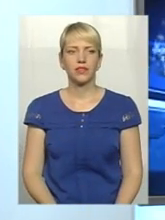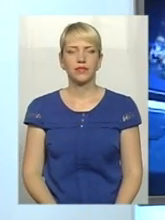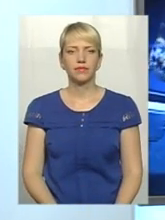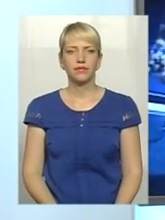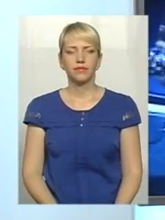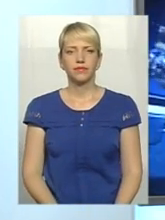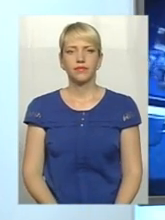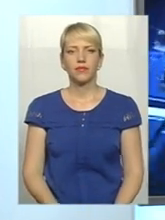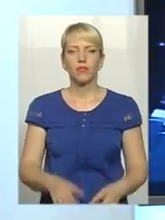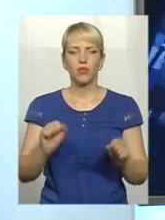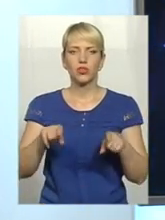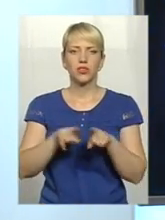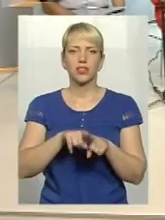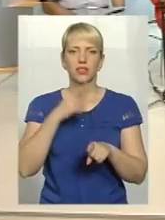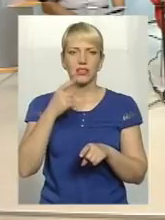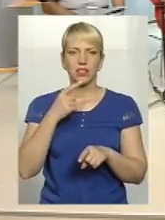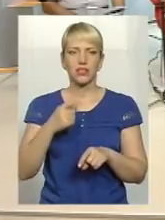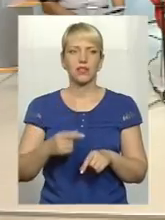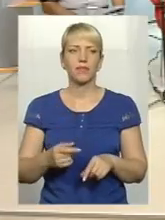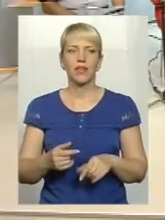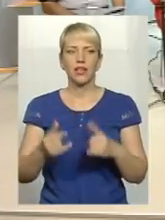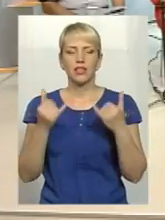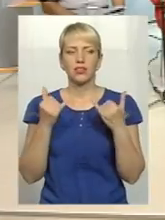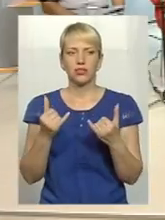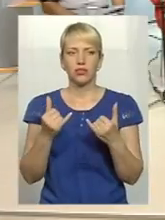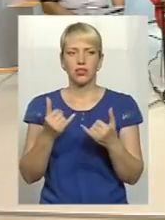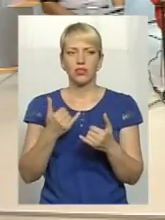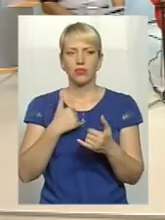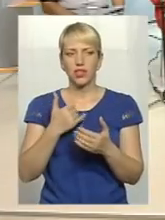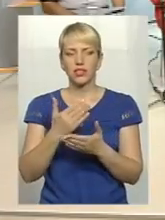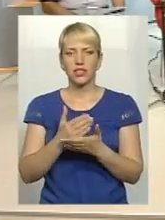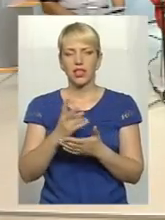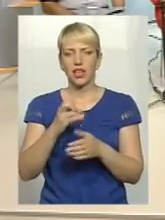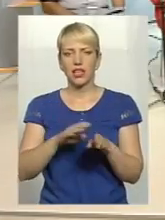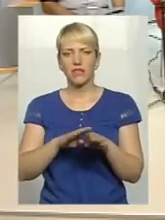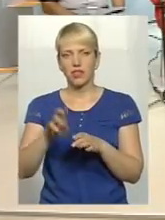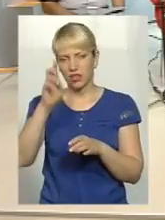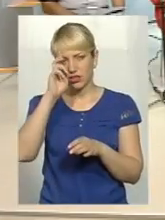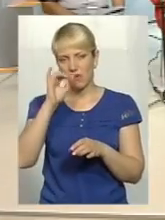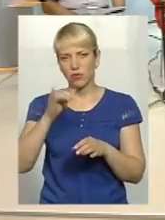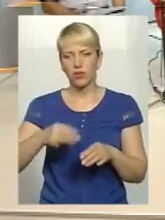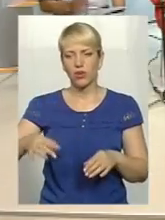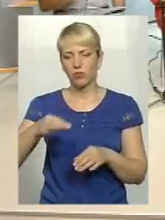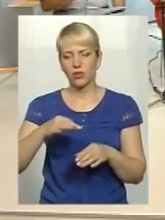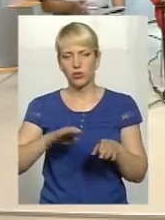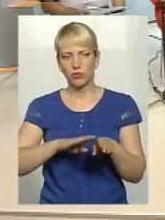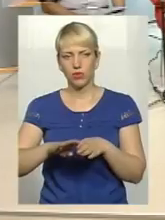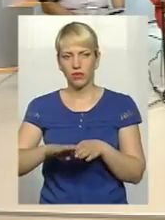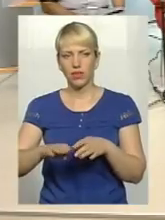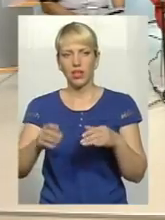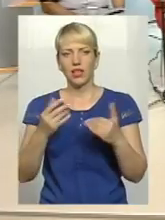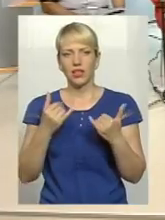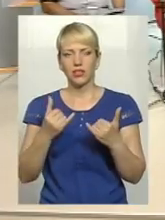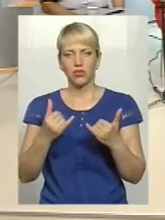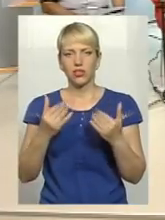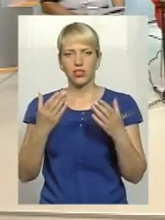Мене так сказати, що сьогодні є, можна поділити на рівні державному і на обласному рівні. Тобто сьогодні, як